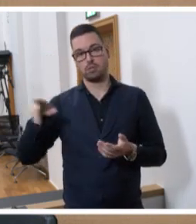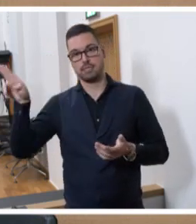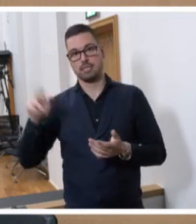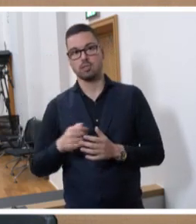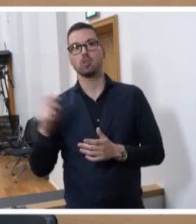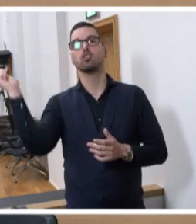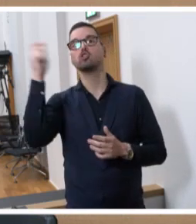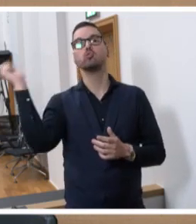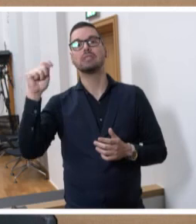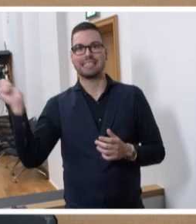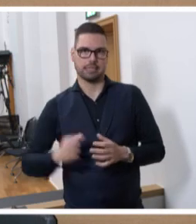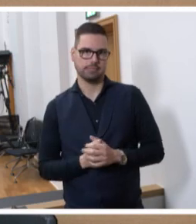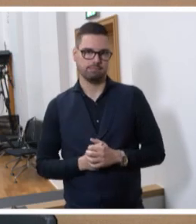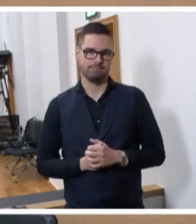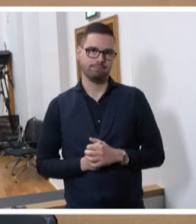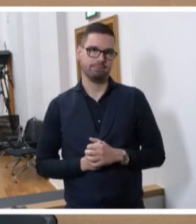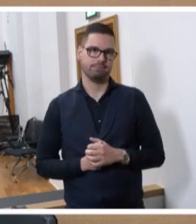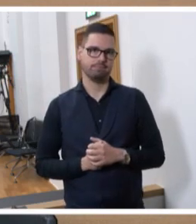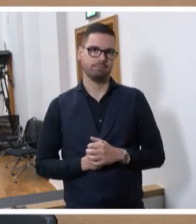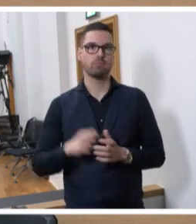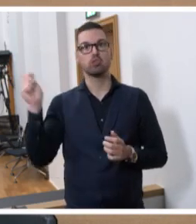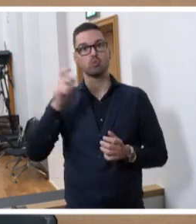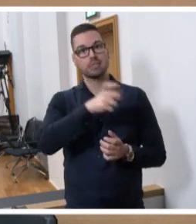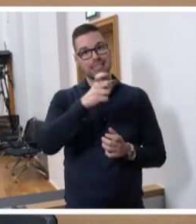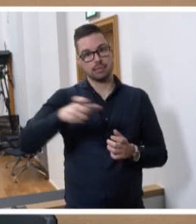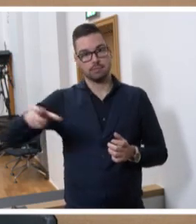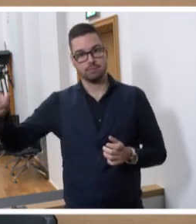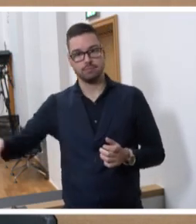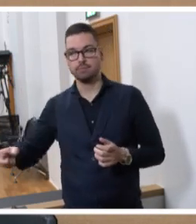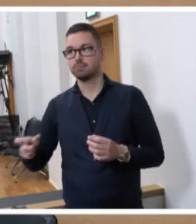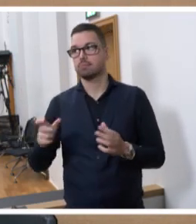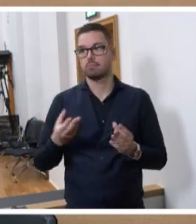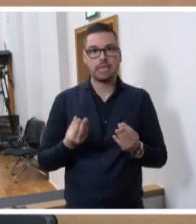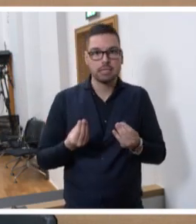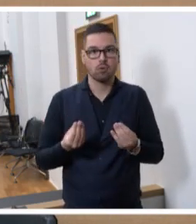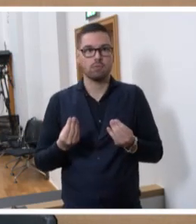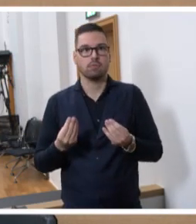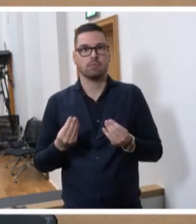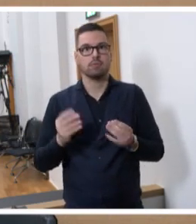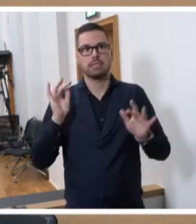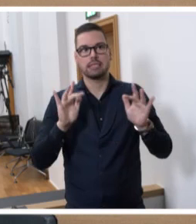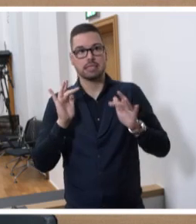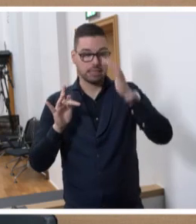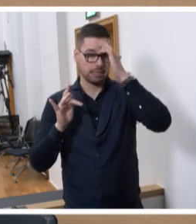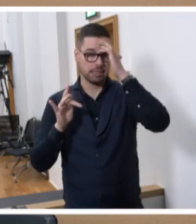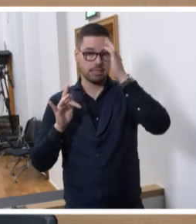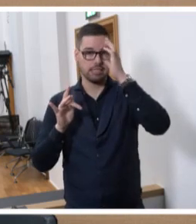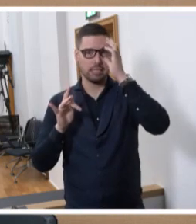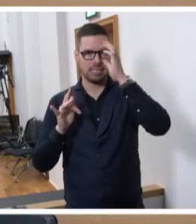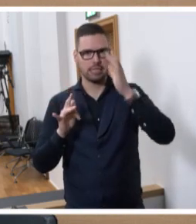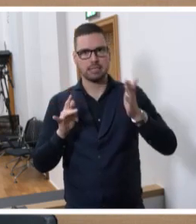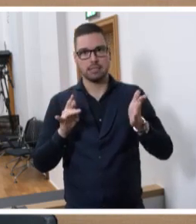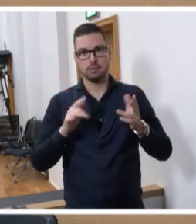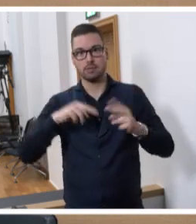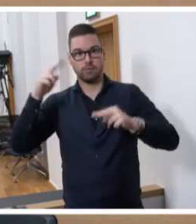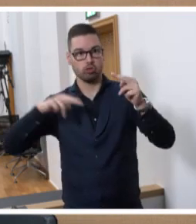Die Studierenden. Studierende haben meistens mehrere Kriterien bei der Auswahl des Standorts